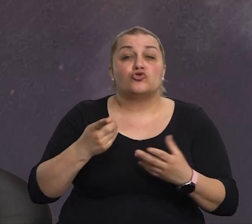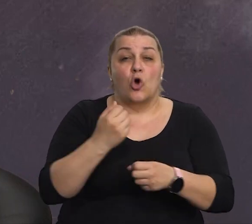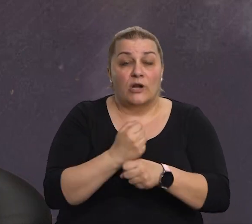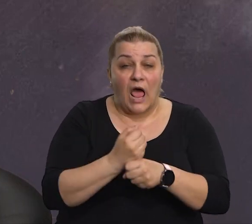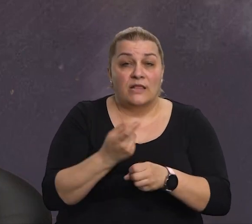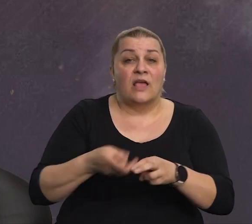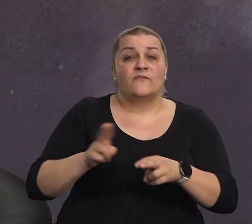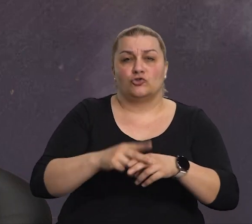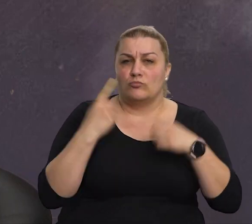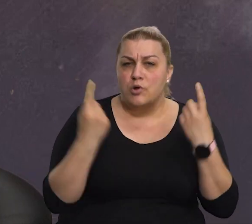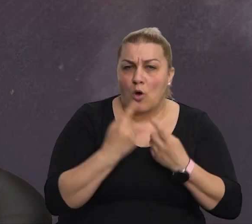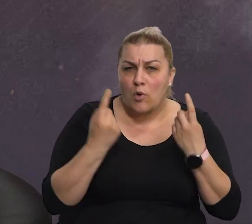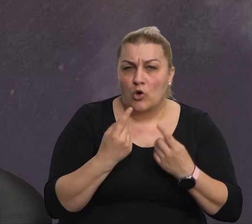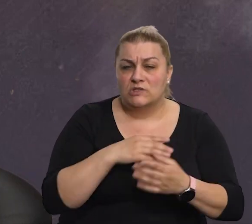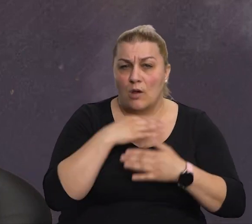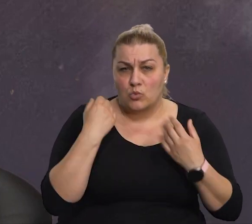promocija ste odradili,